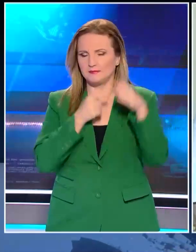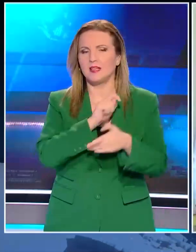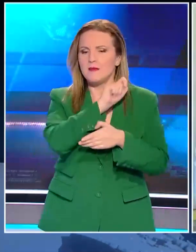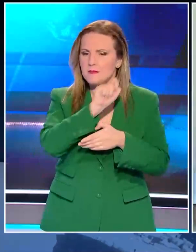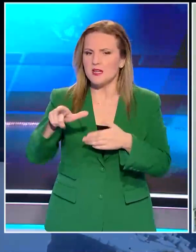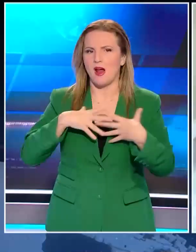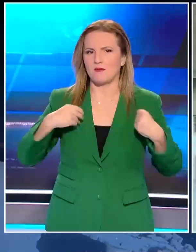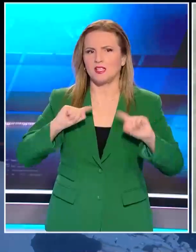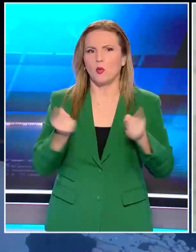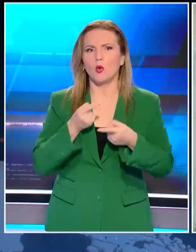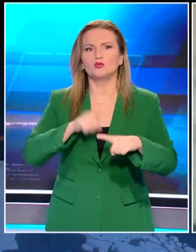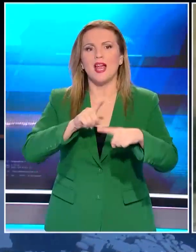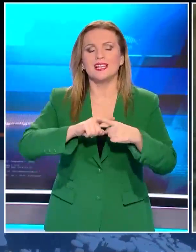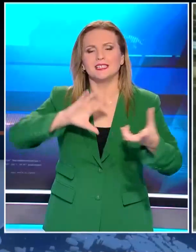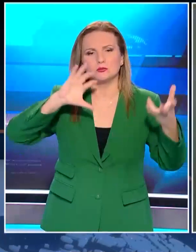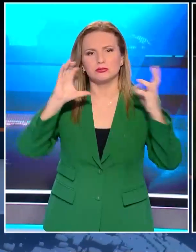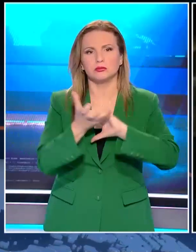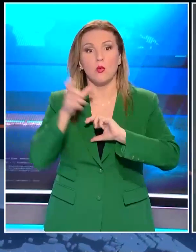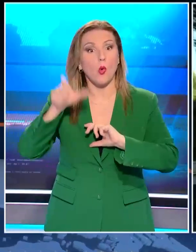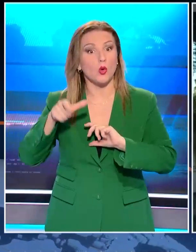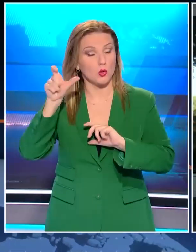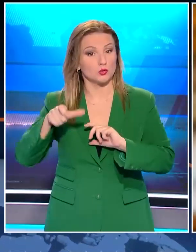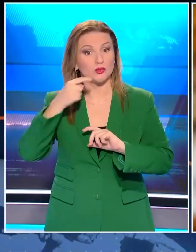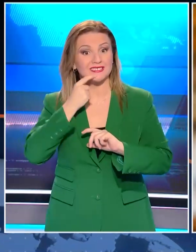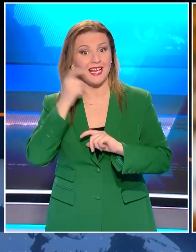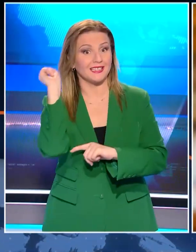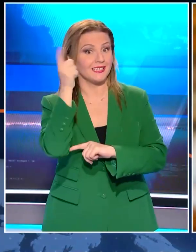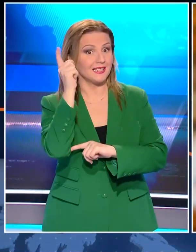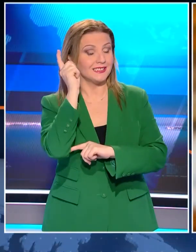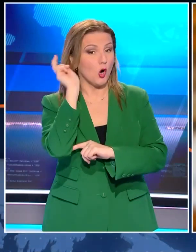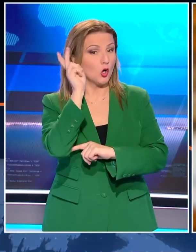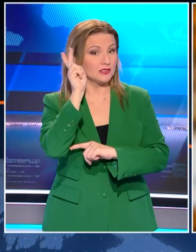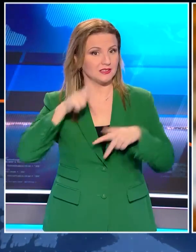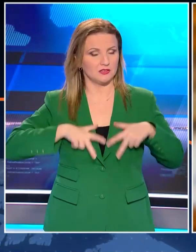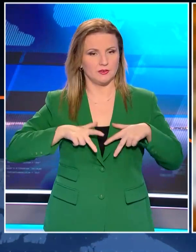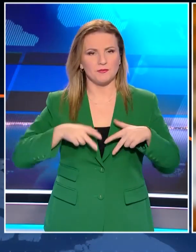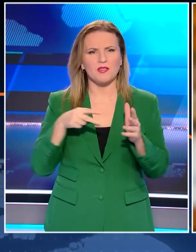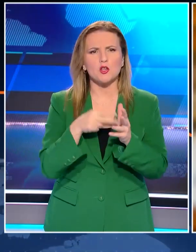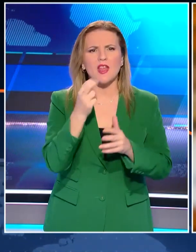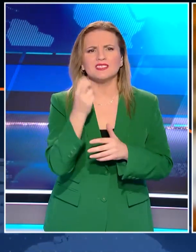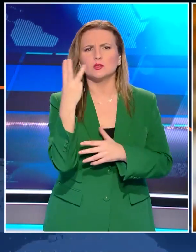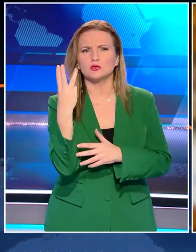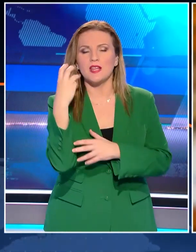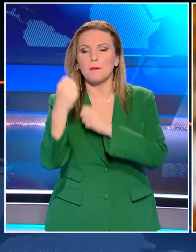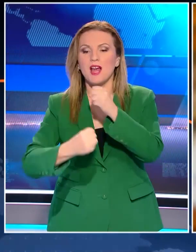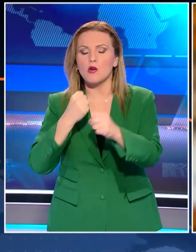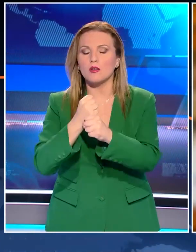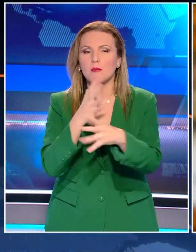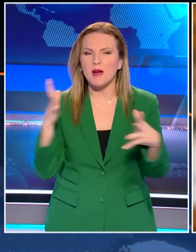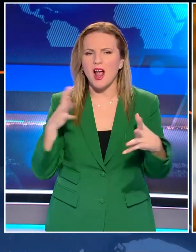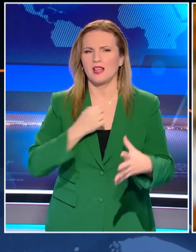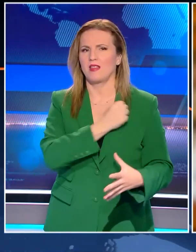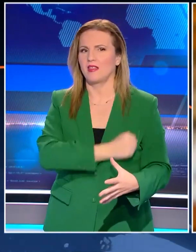σε κάθε κωνιά του πλανήτη, ενώ υπήρξε ιδιαίτερα επικριτικός με την κυβέρνηση. Το 2023 ήταν μια χρονιά με πολύ θλίψη.